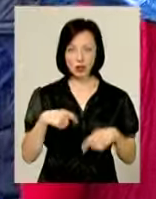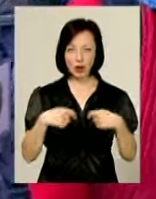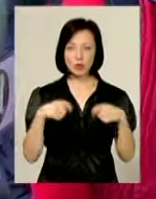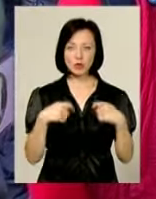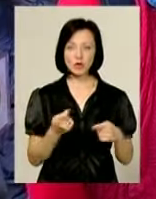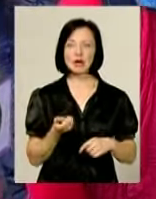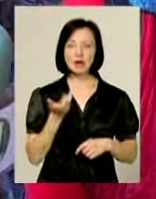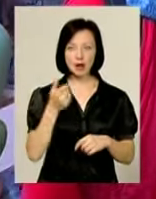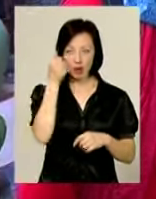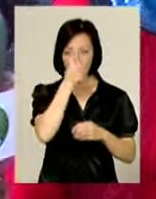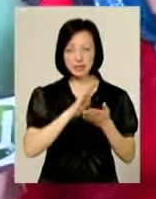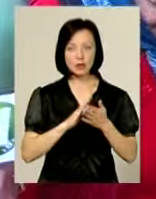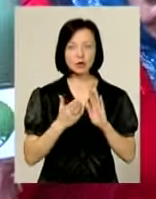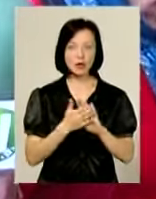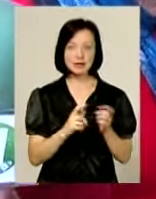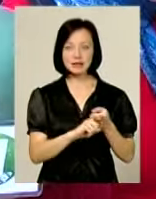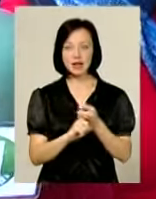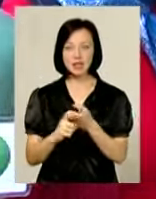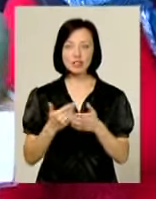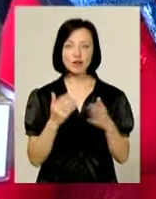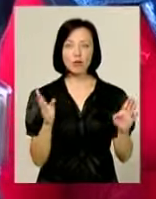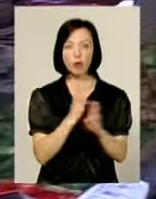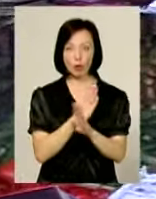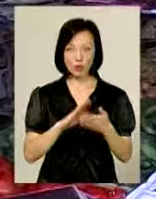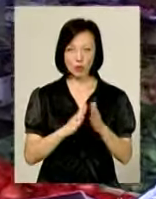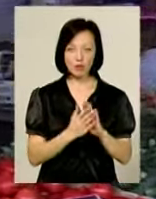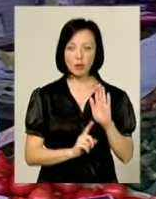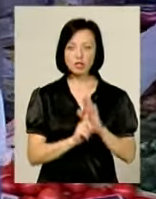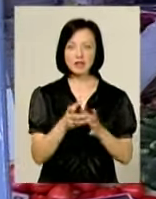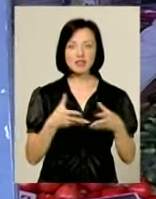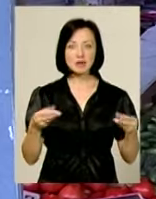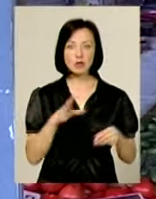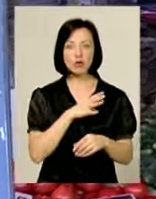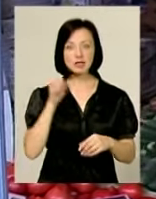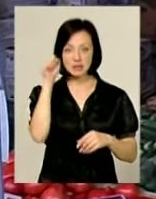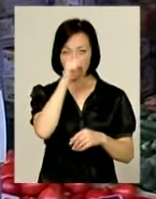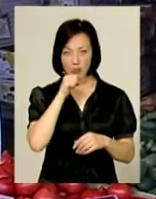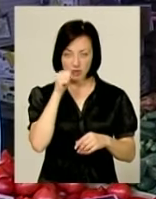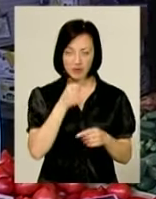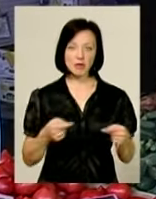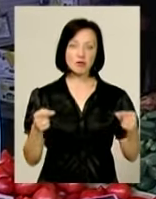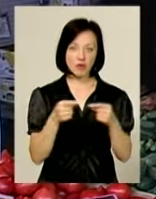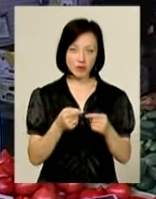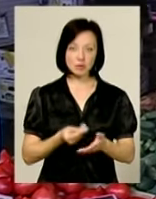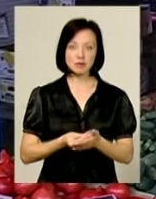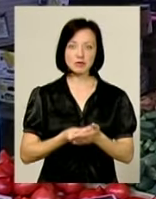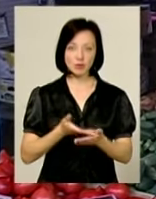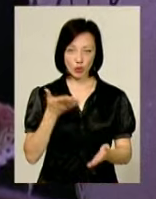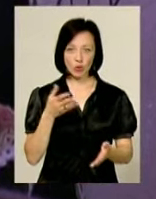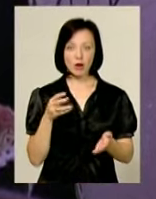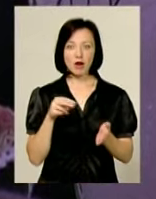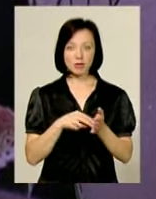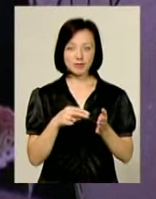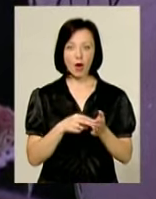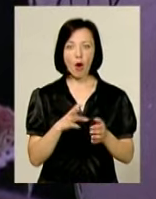кілька років. Ситуація, каже, залежить і від погодних умов. На початку весни були заморозки, тож відповідно і зросла вартість овочів.